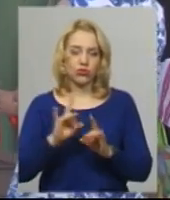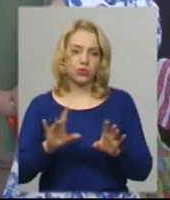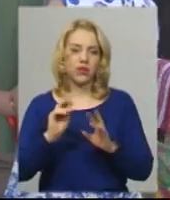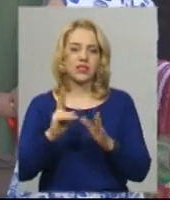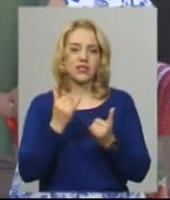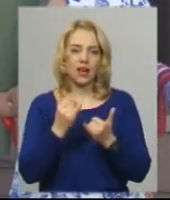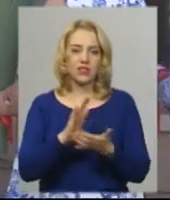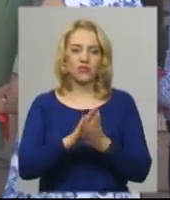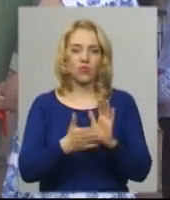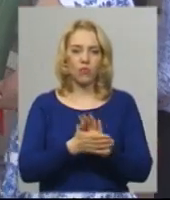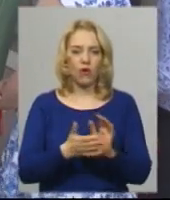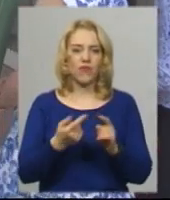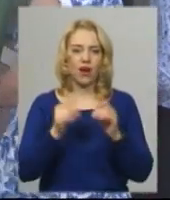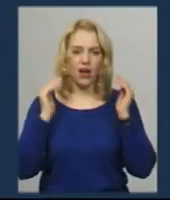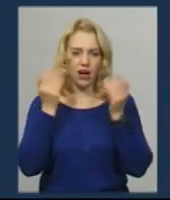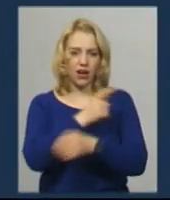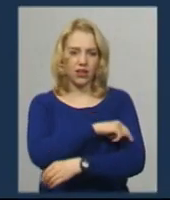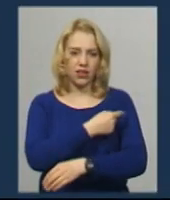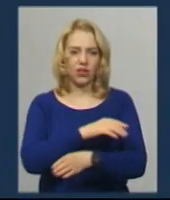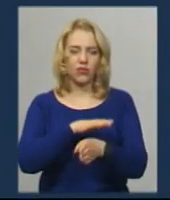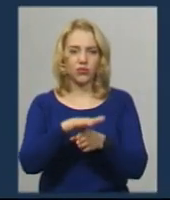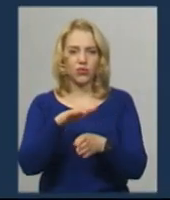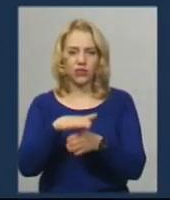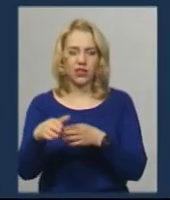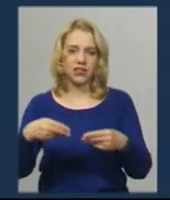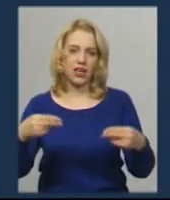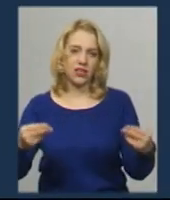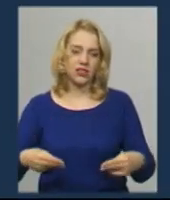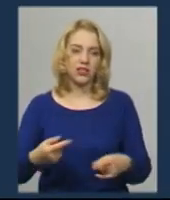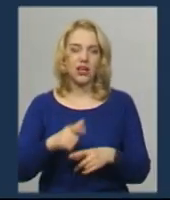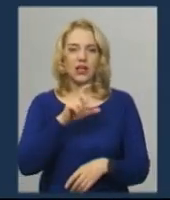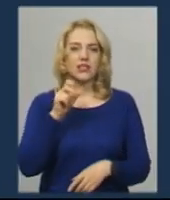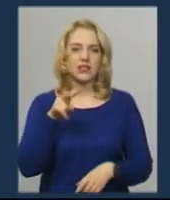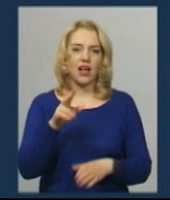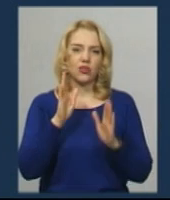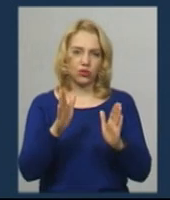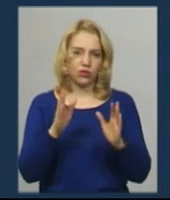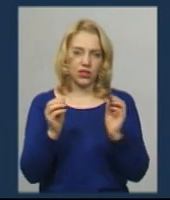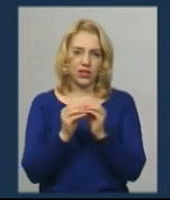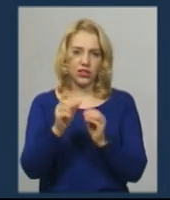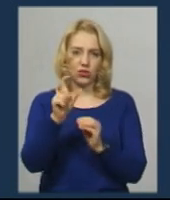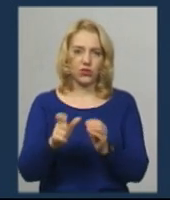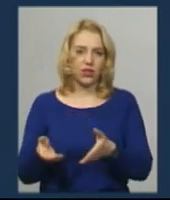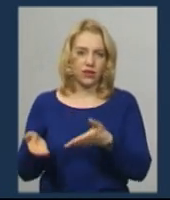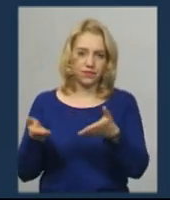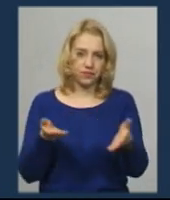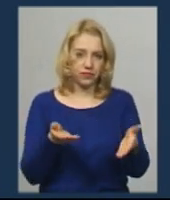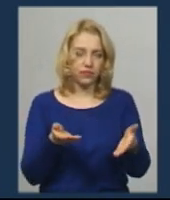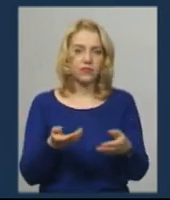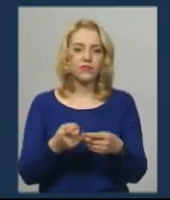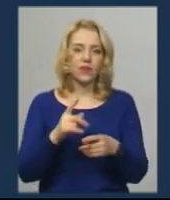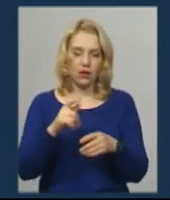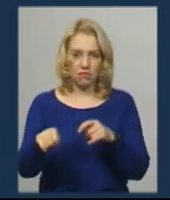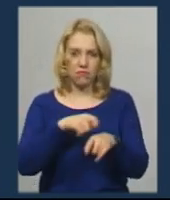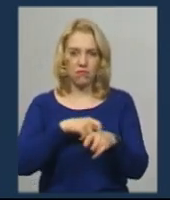умовах карантину відбувається реєстрація шлюбу. Зал ми допускаємо до 10 чоловік, оскільки нам метраж наших приміщень дозволяє